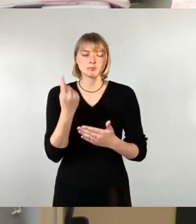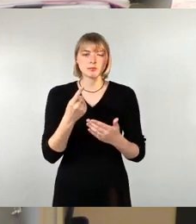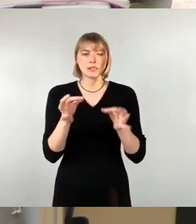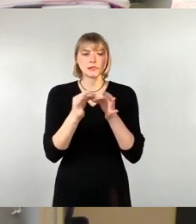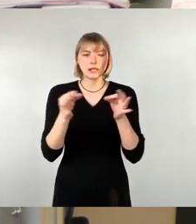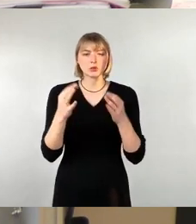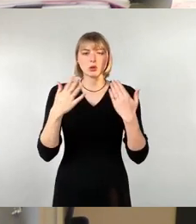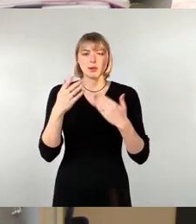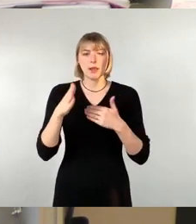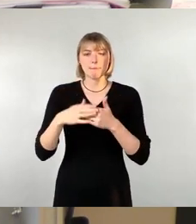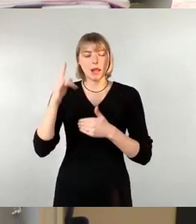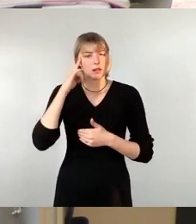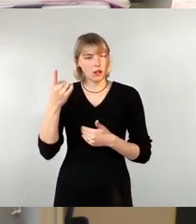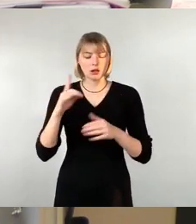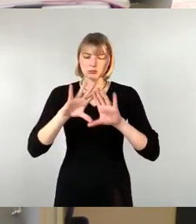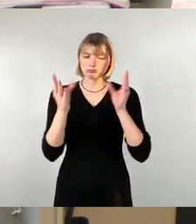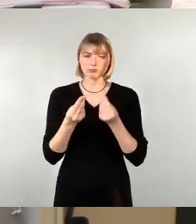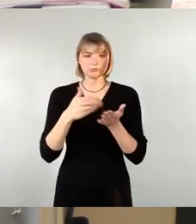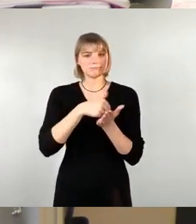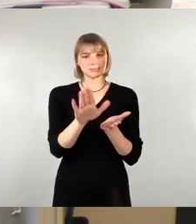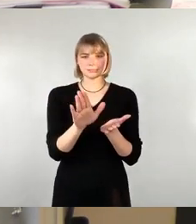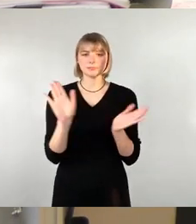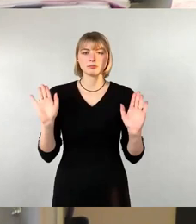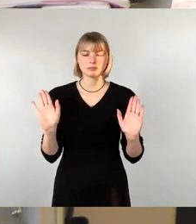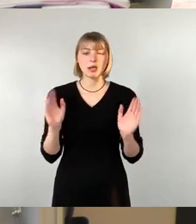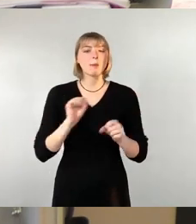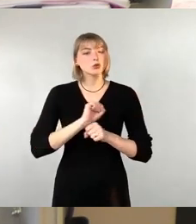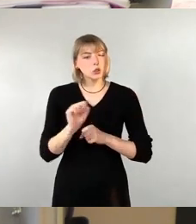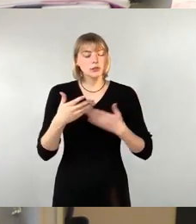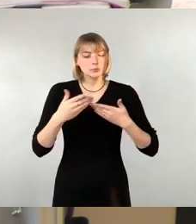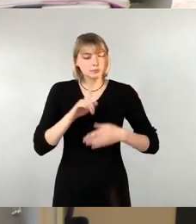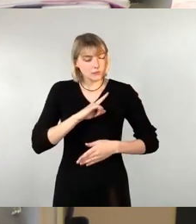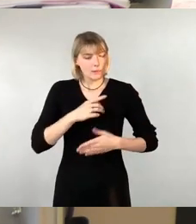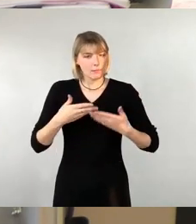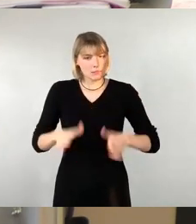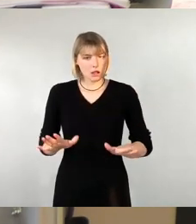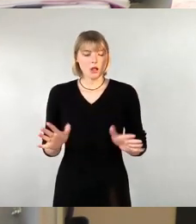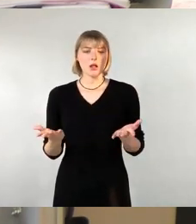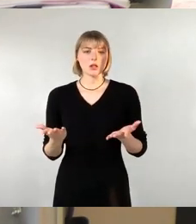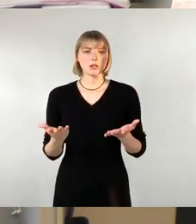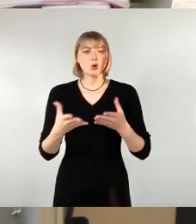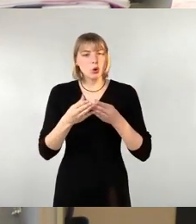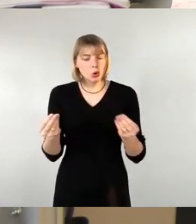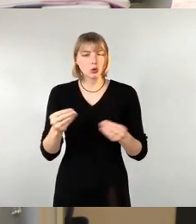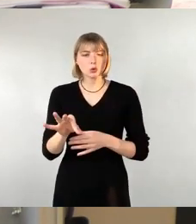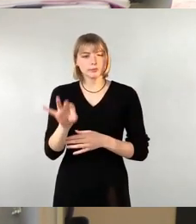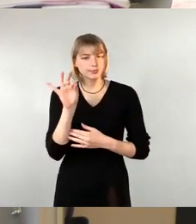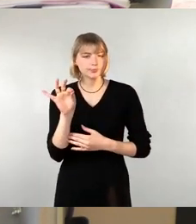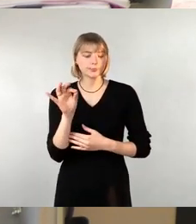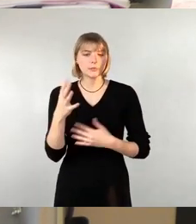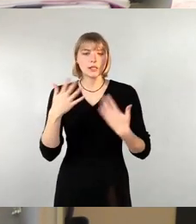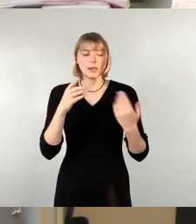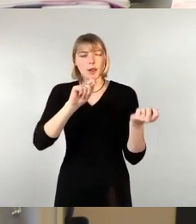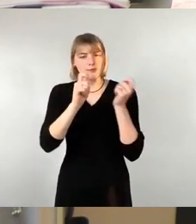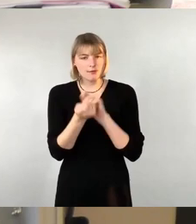der vorliegenden Form ab. Sind wir doch weiterhin bereit, konstruktiv an Lösungen zur Anpassung Dresdens an den Klimawandel, den es schon